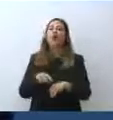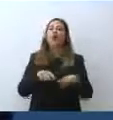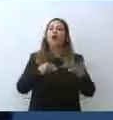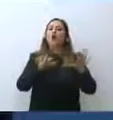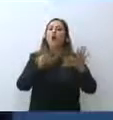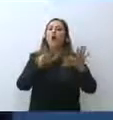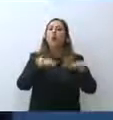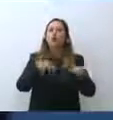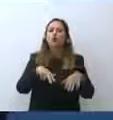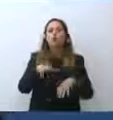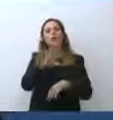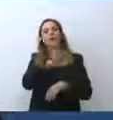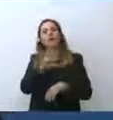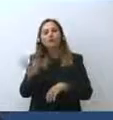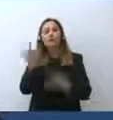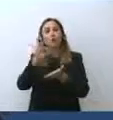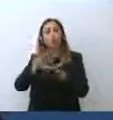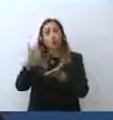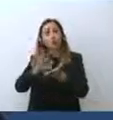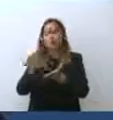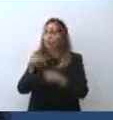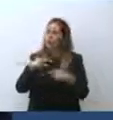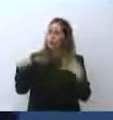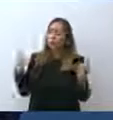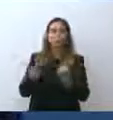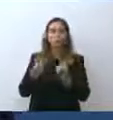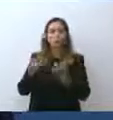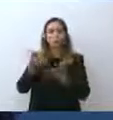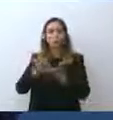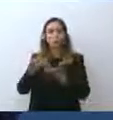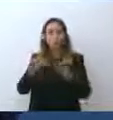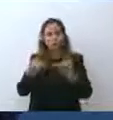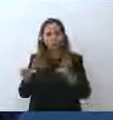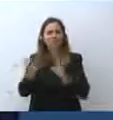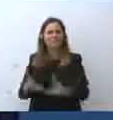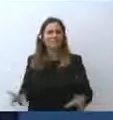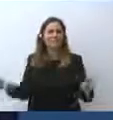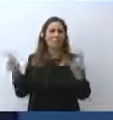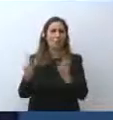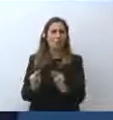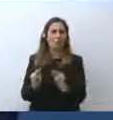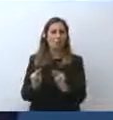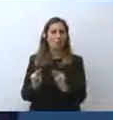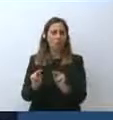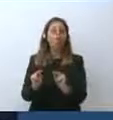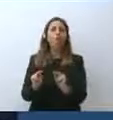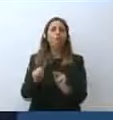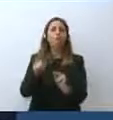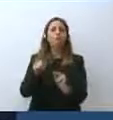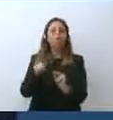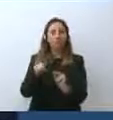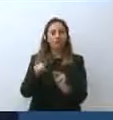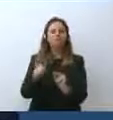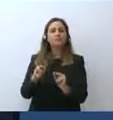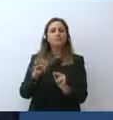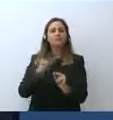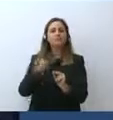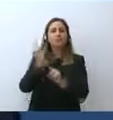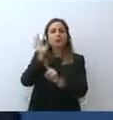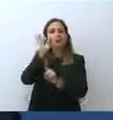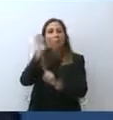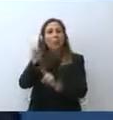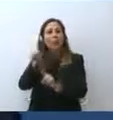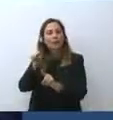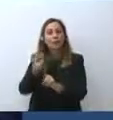scuole hanno riaperto, hanno riaperto con il mandato di portare poi